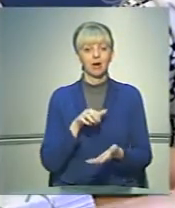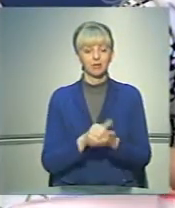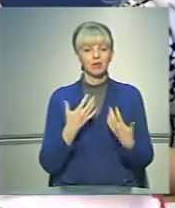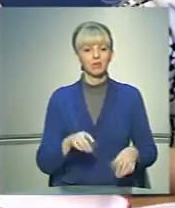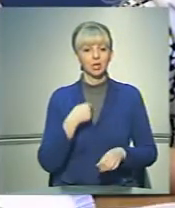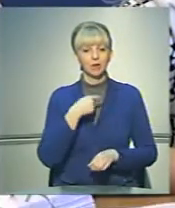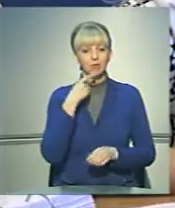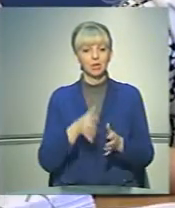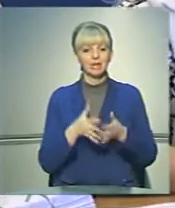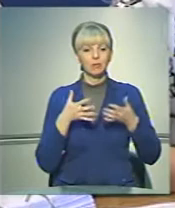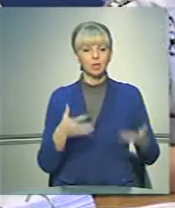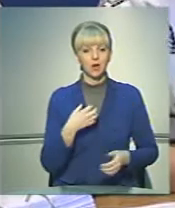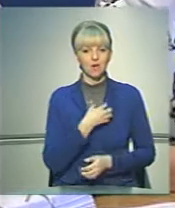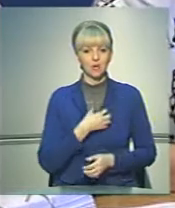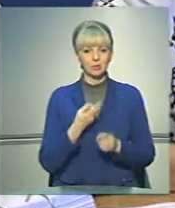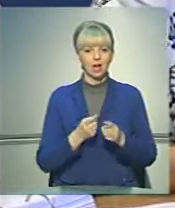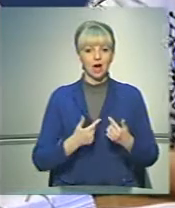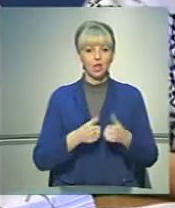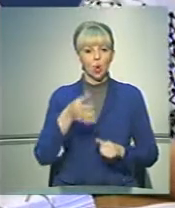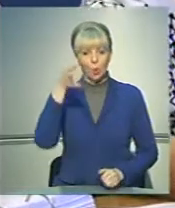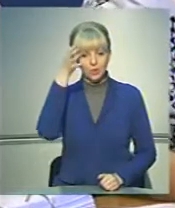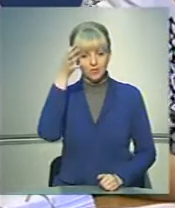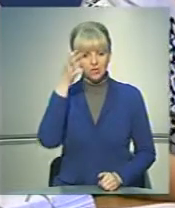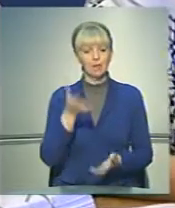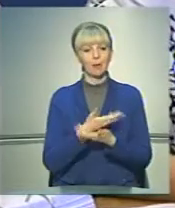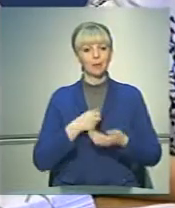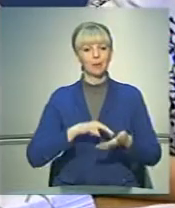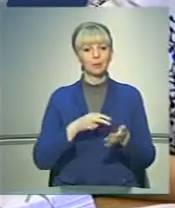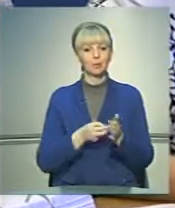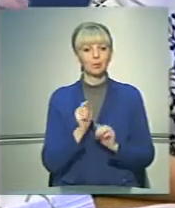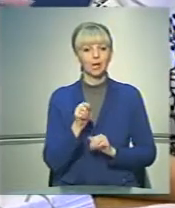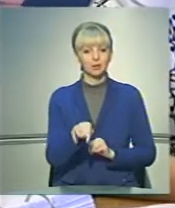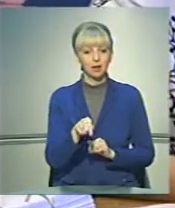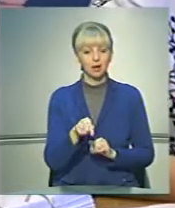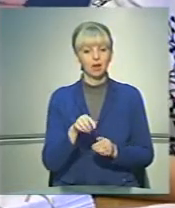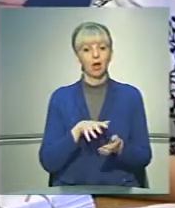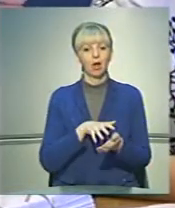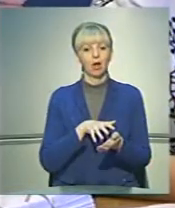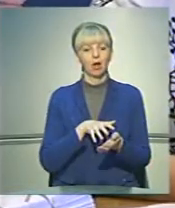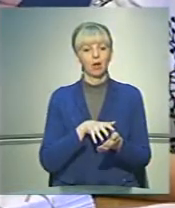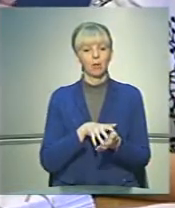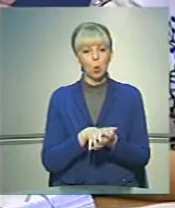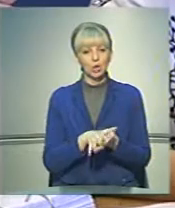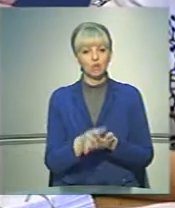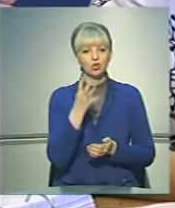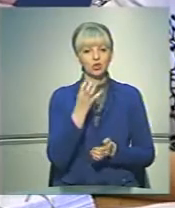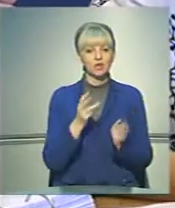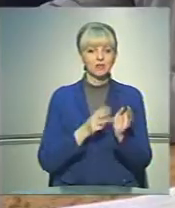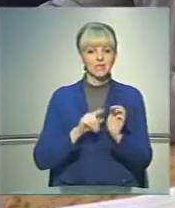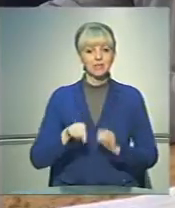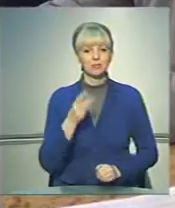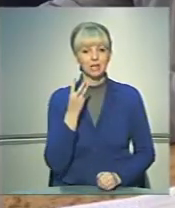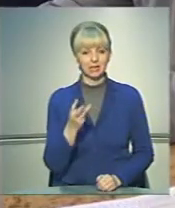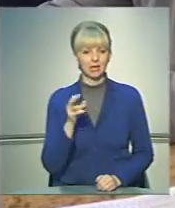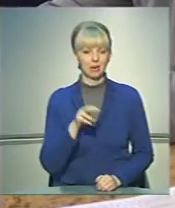я вже говорила, найбільшу питому вагу – це галузь освіти, то ми плануємо на неї потратити 408,3